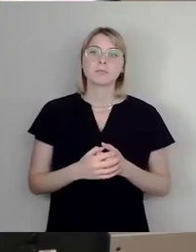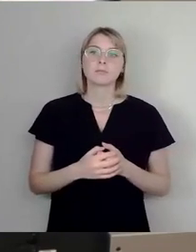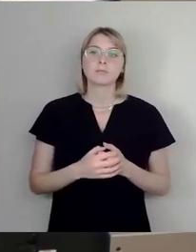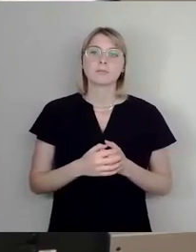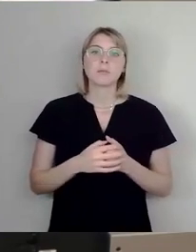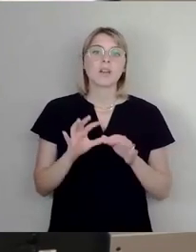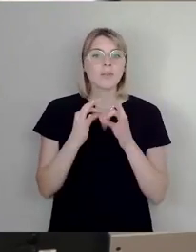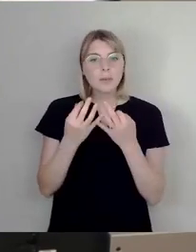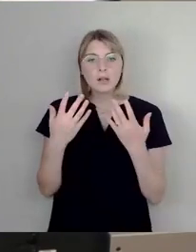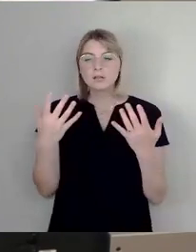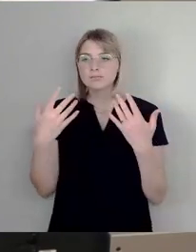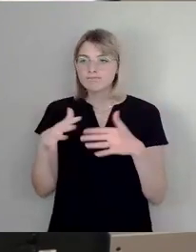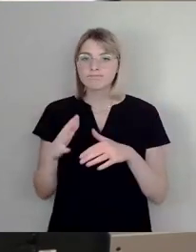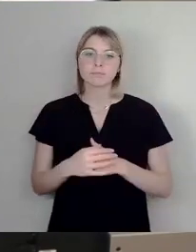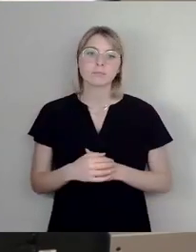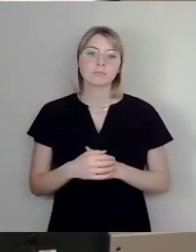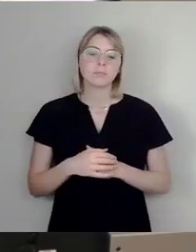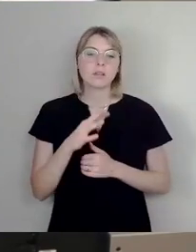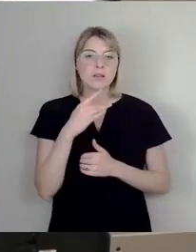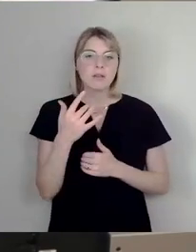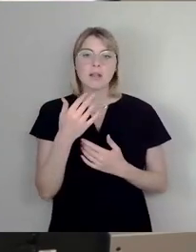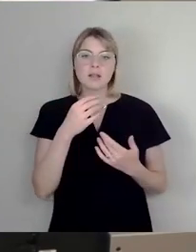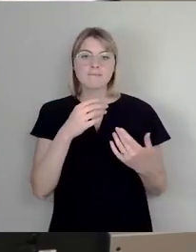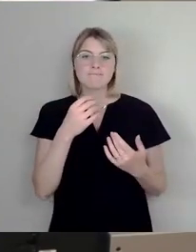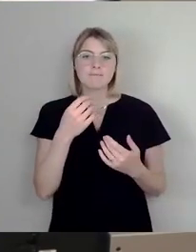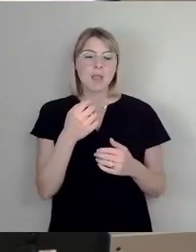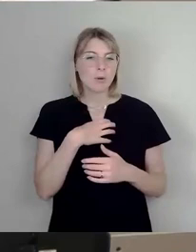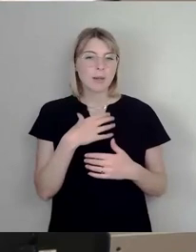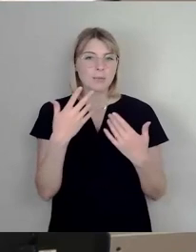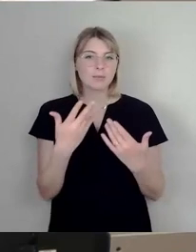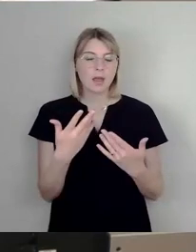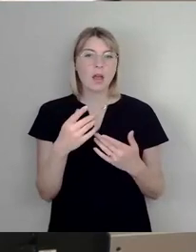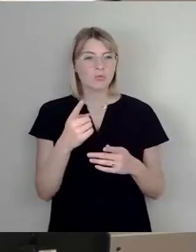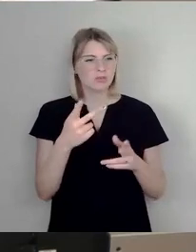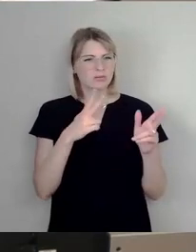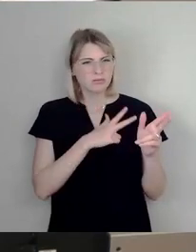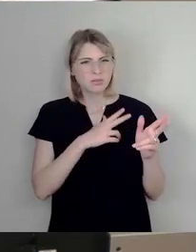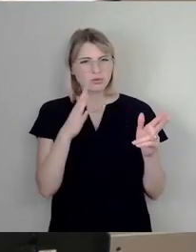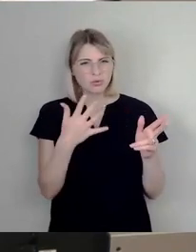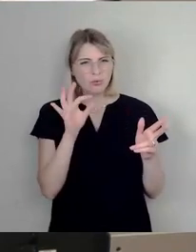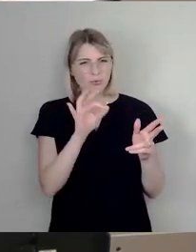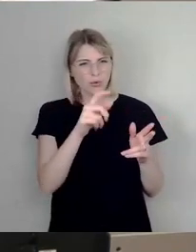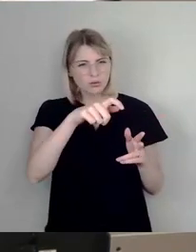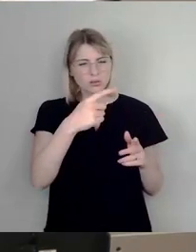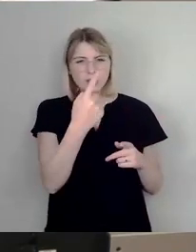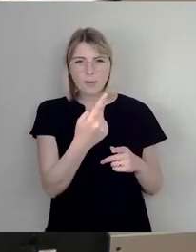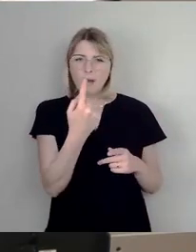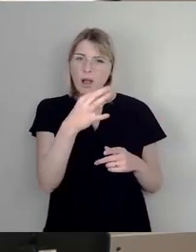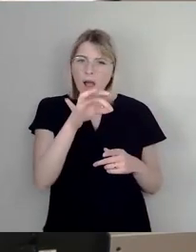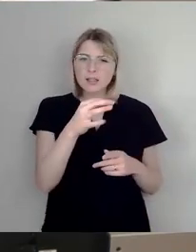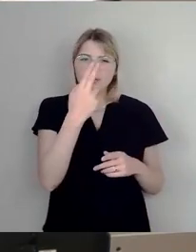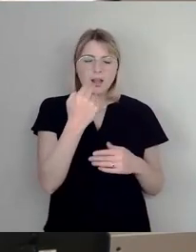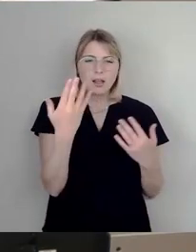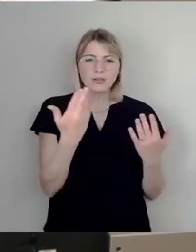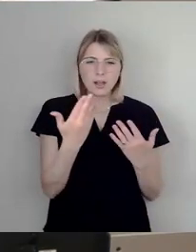Und das wollen wir wirklich Menschen zumuten, die als einzigen Fehler gemacht haben, schwarz zu fahren? Ist das wirklich das Ziel? Ist das wirklich auch